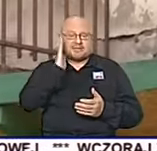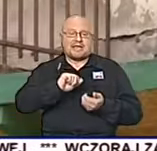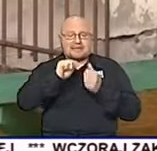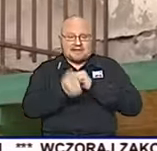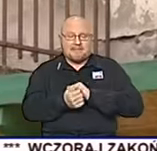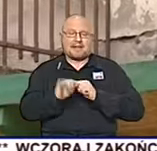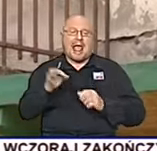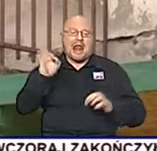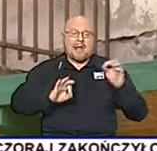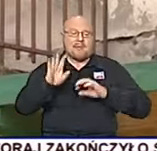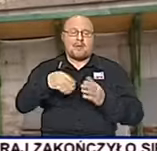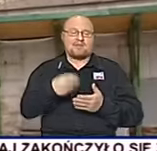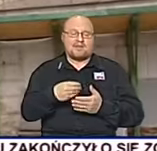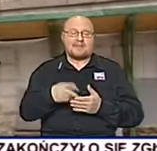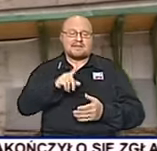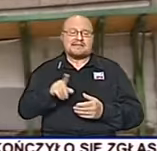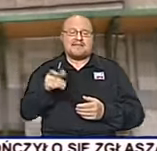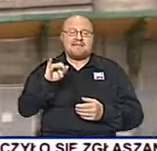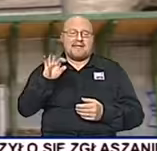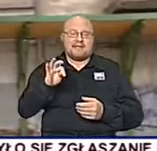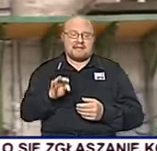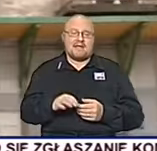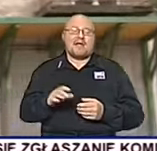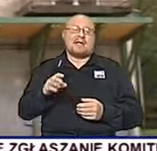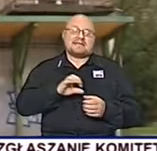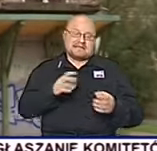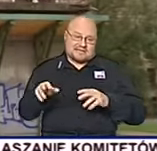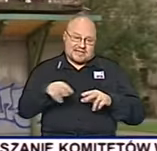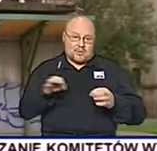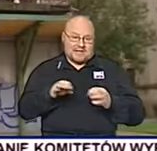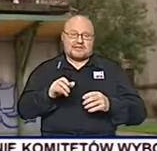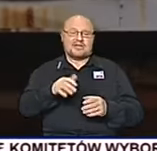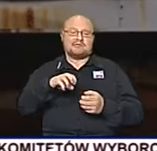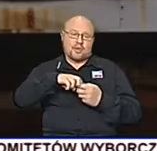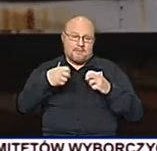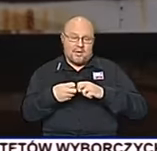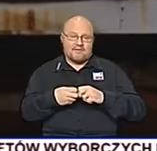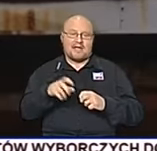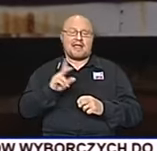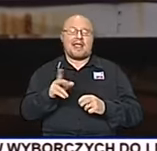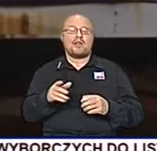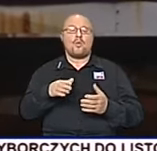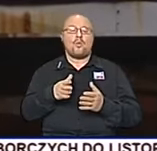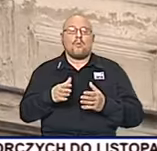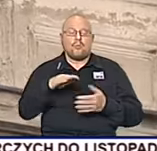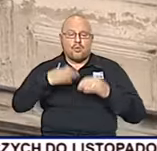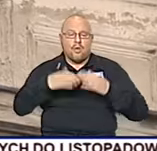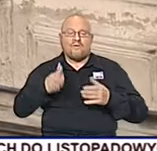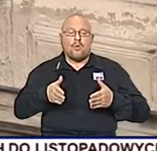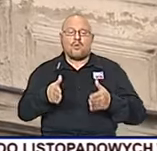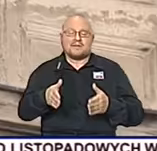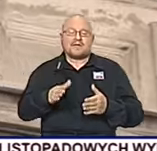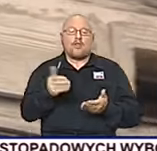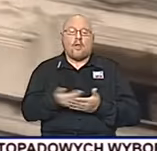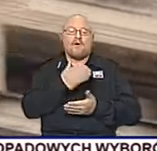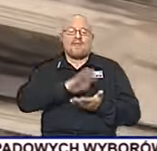remont miał sfinansować właśnie z ZDIT. Niestety sytuacja się skomplikowała kiedy inwestycje, czyli budowa ulicy Nowotargowej usunięto